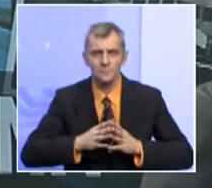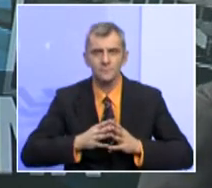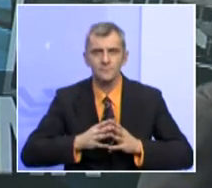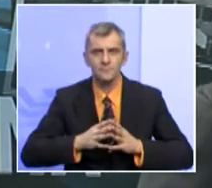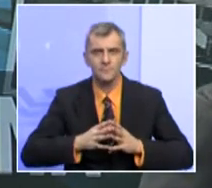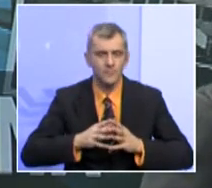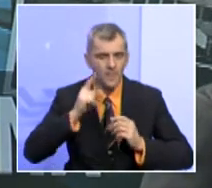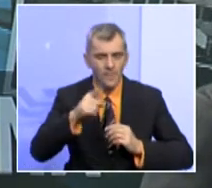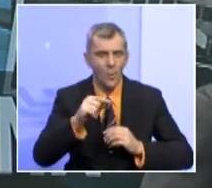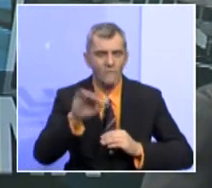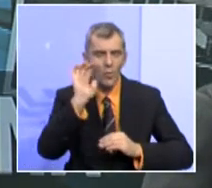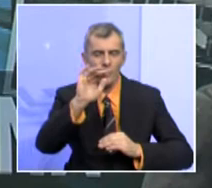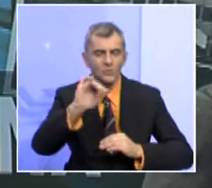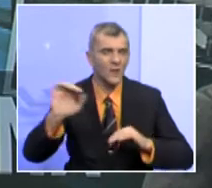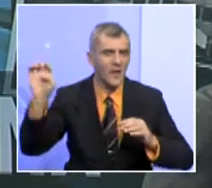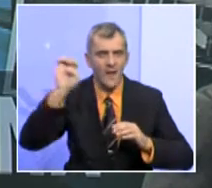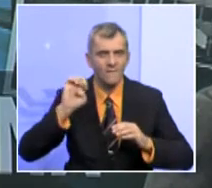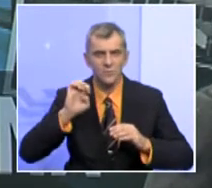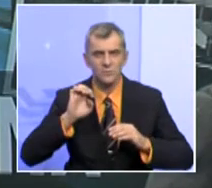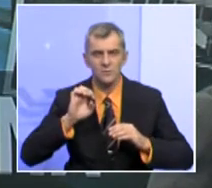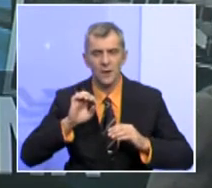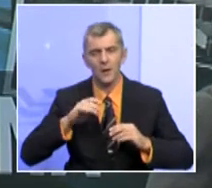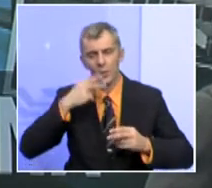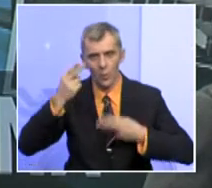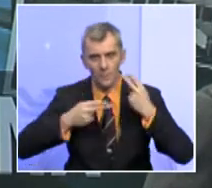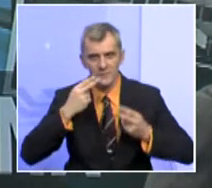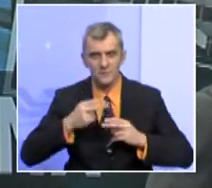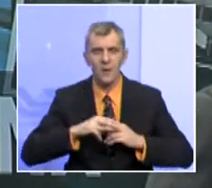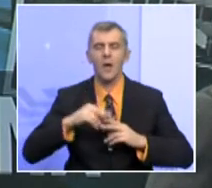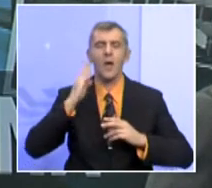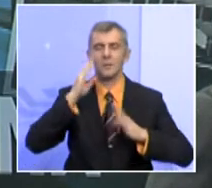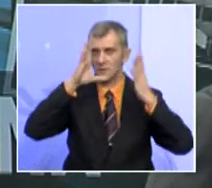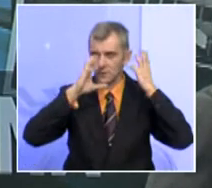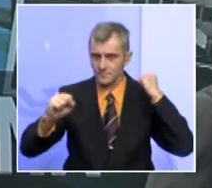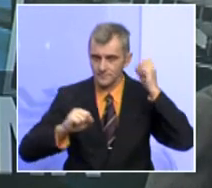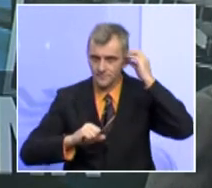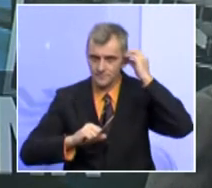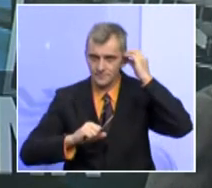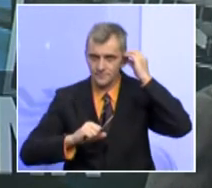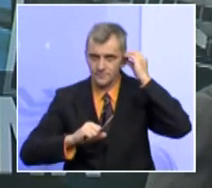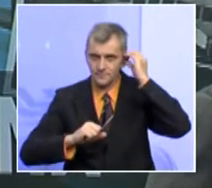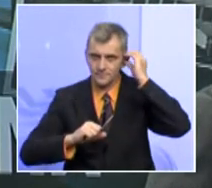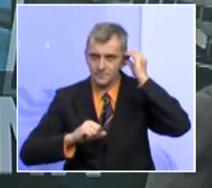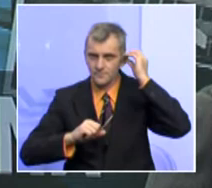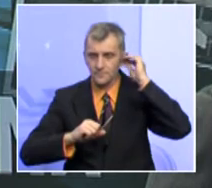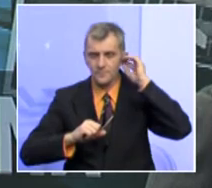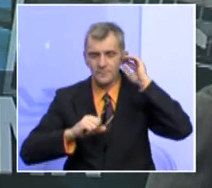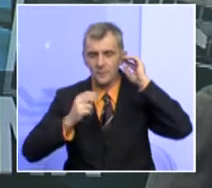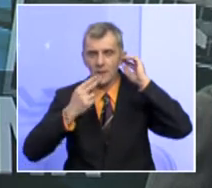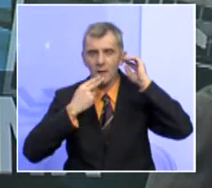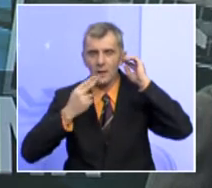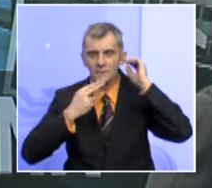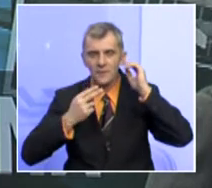ovo obraćanje iz predstavništa Evropske komisije američkog veliposlanstva, a to je da je razgovor,